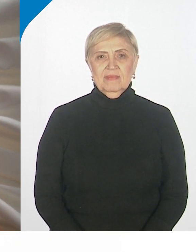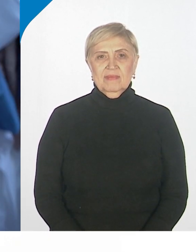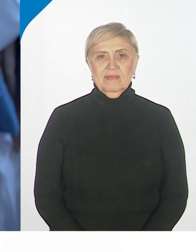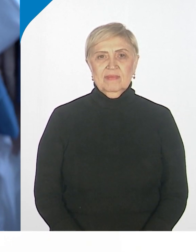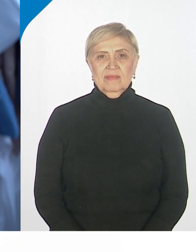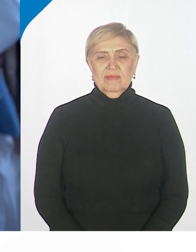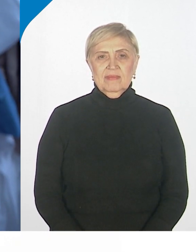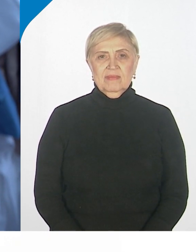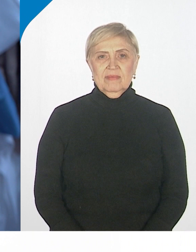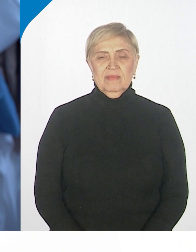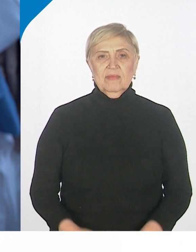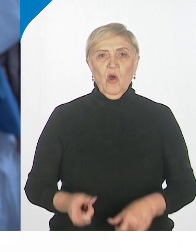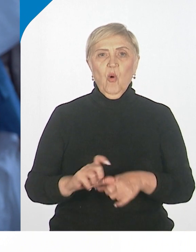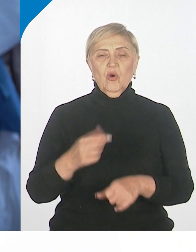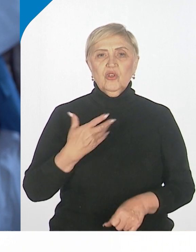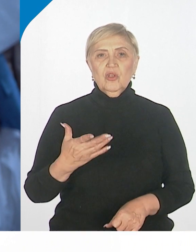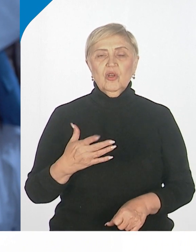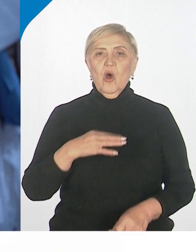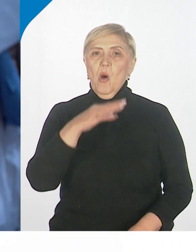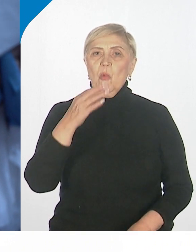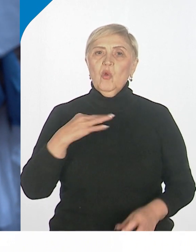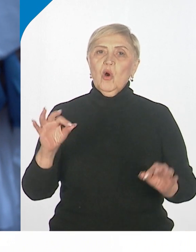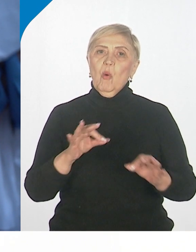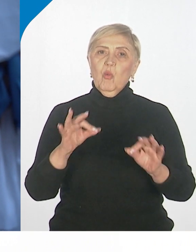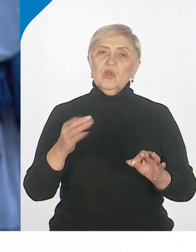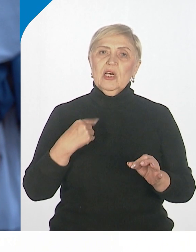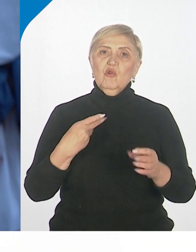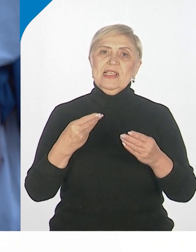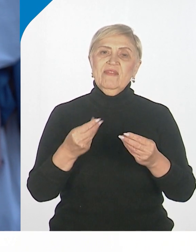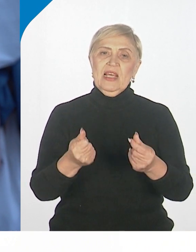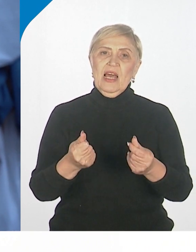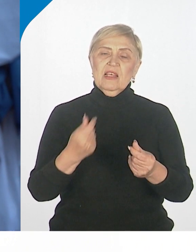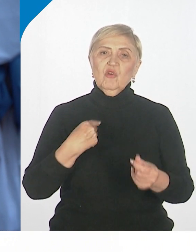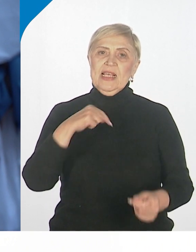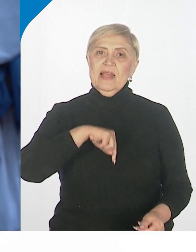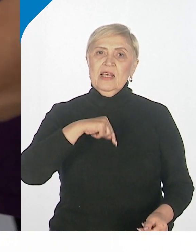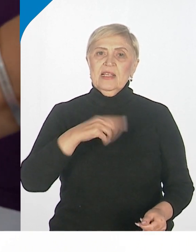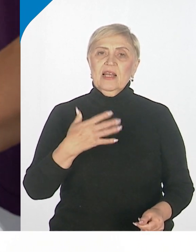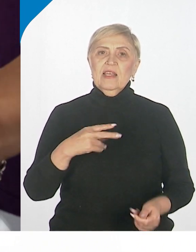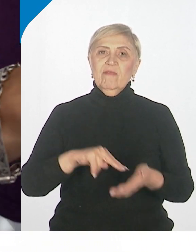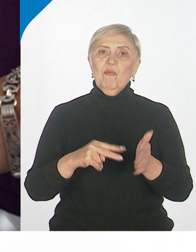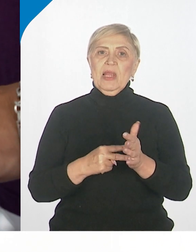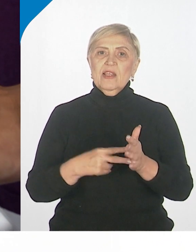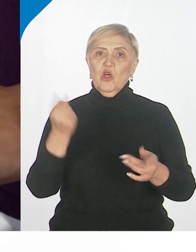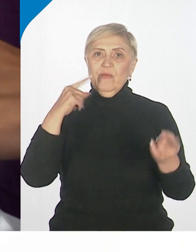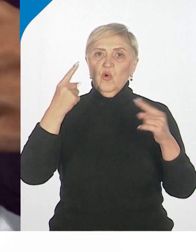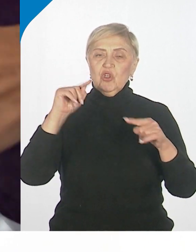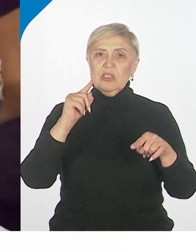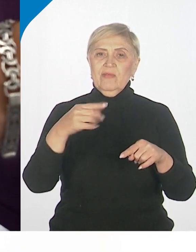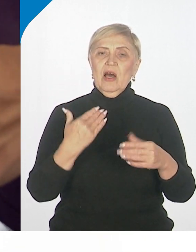Очень много музыка на меня влияет настроение и плюс настроение в плане творческого. Если мне